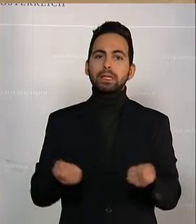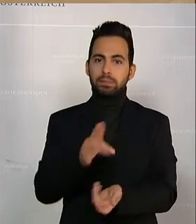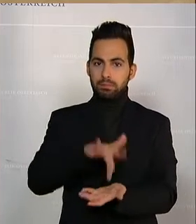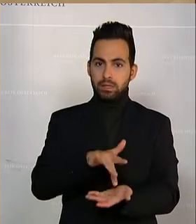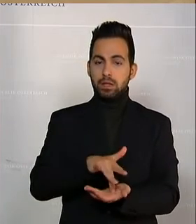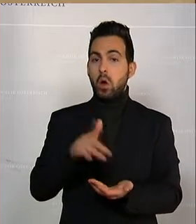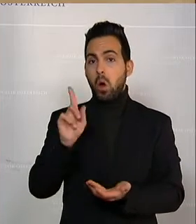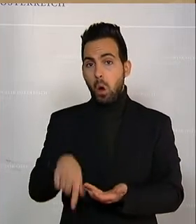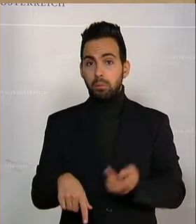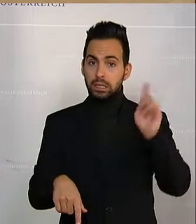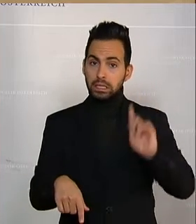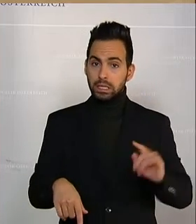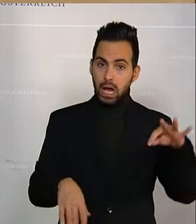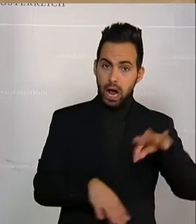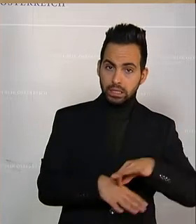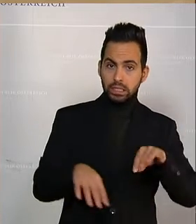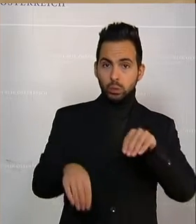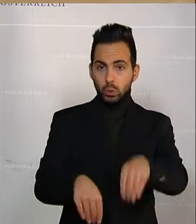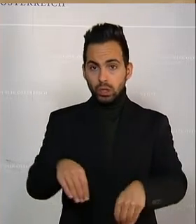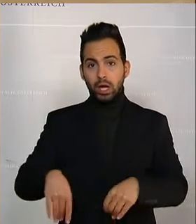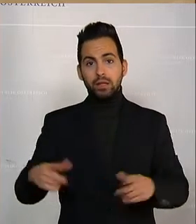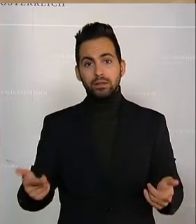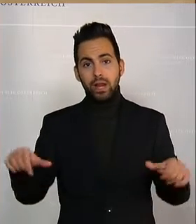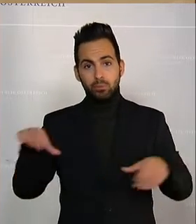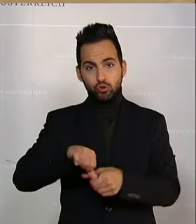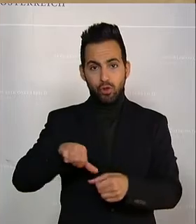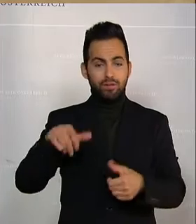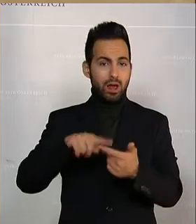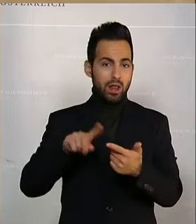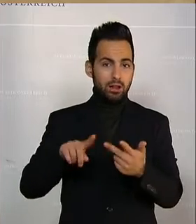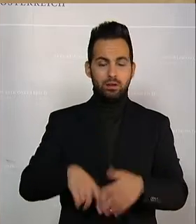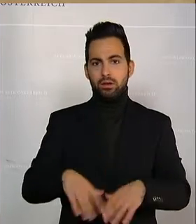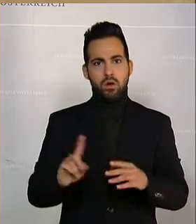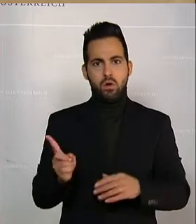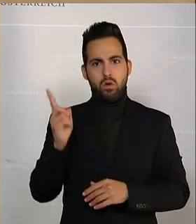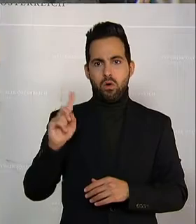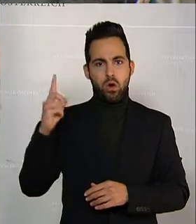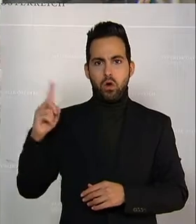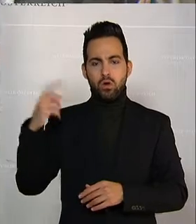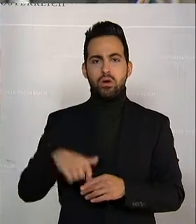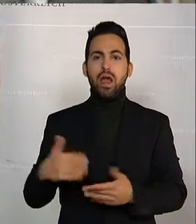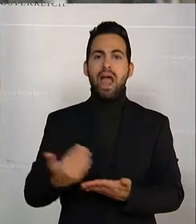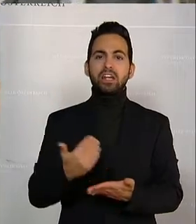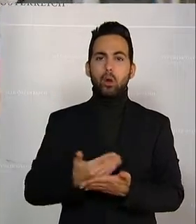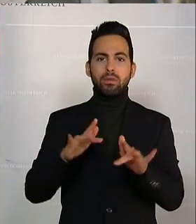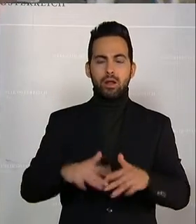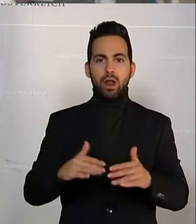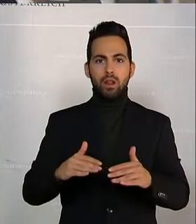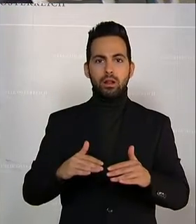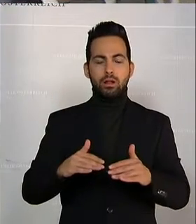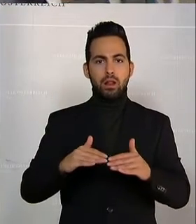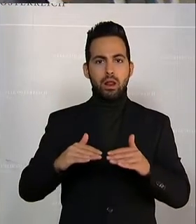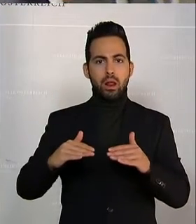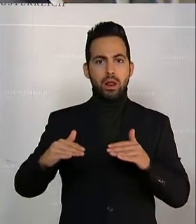ob das jetzt der Tierärzt ist, der Dünger, der Treibstoff oder alles andere, sind sehr hoch. Die Einkommen stagnieren. Und